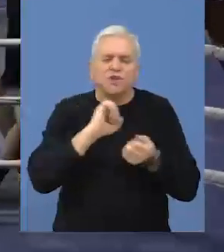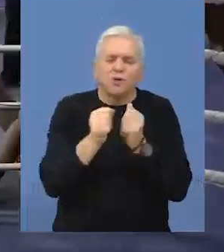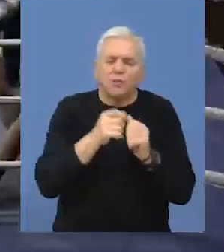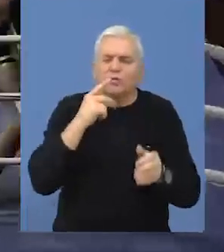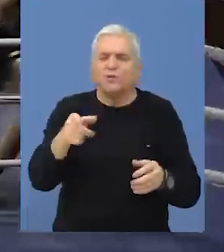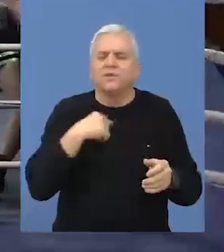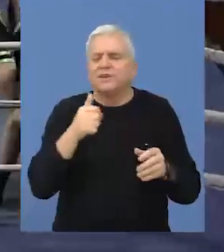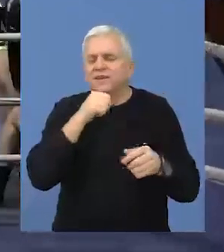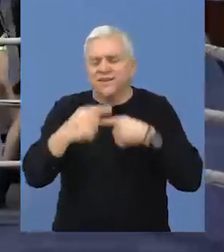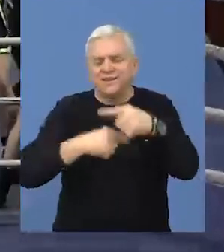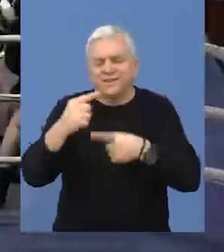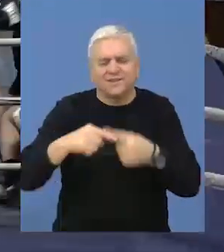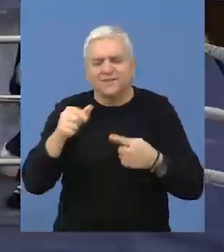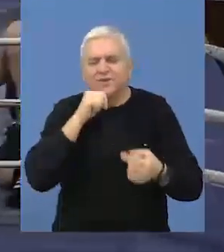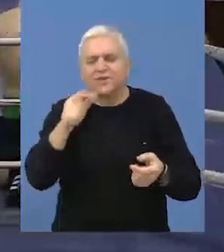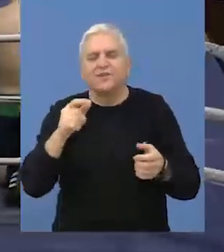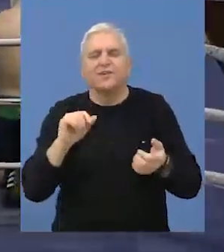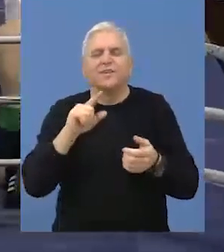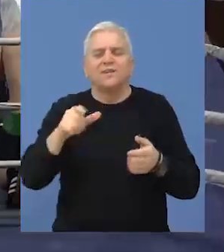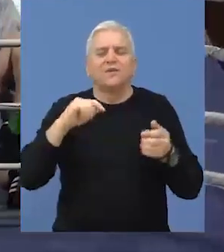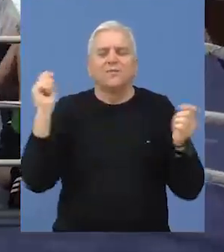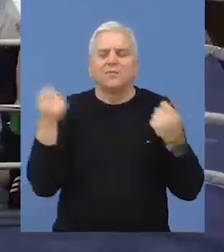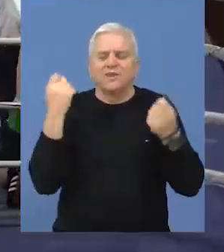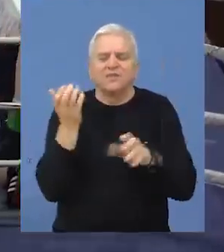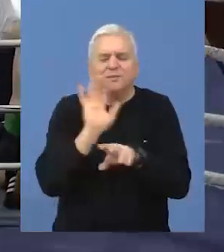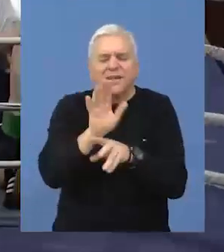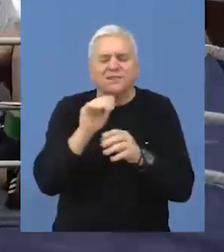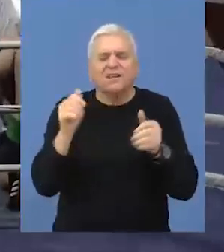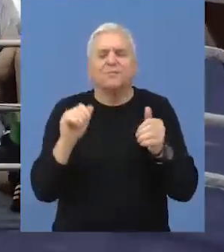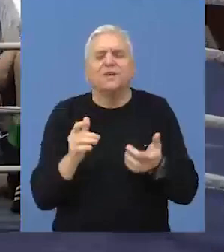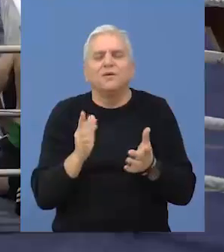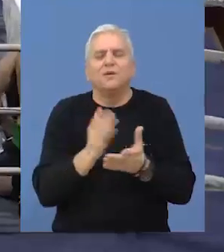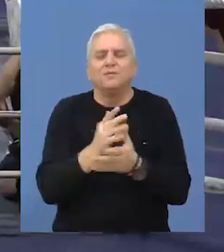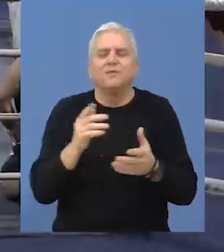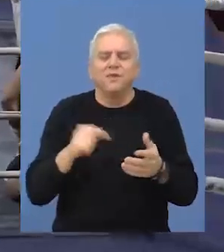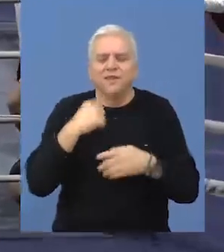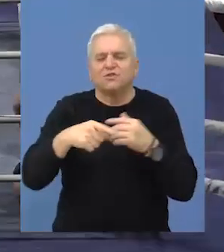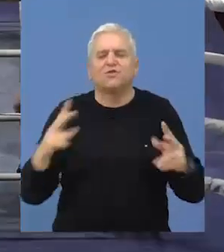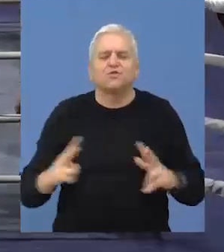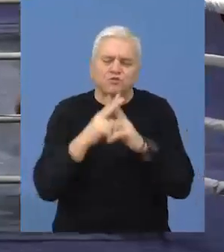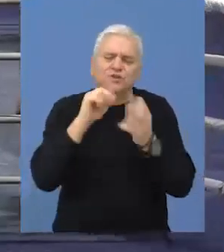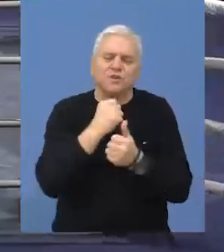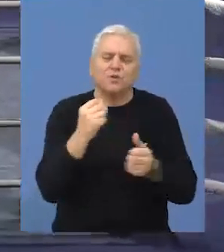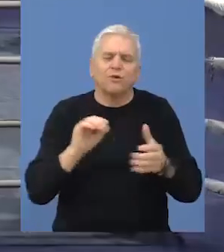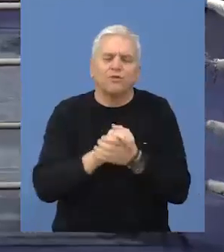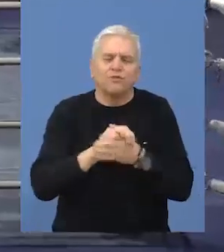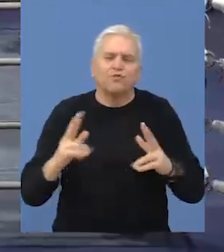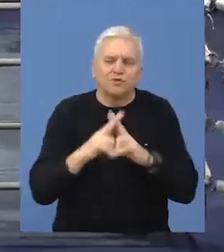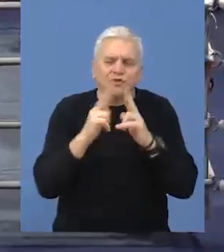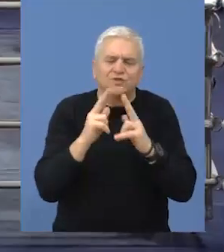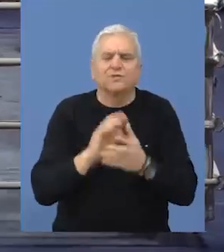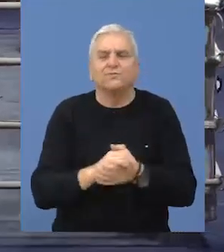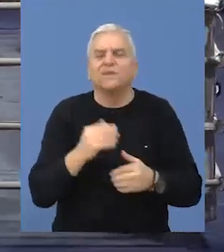tako profi mečevi, pošto smo u tradicionalnim ovim revijama, to znači da ćemo i dogodljeno se družiti uz